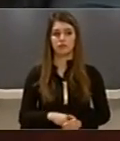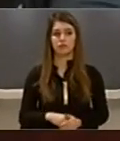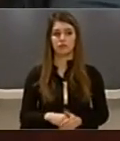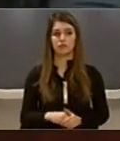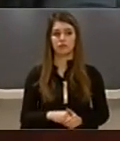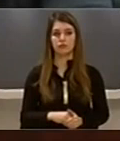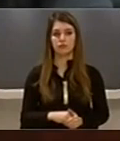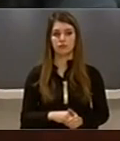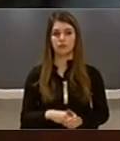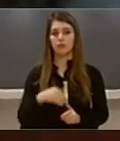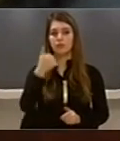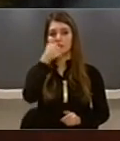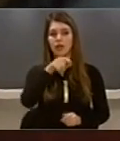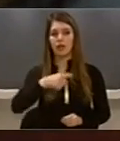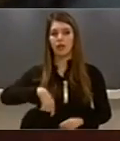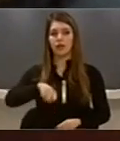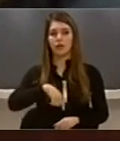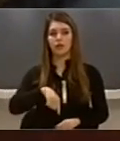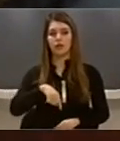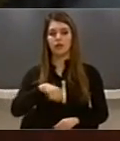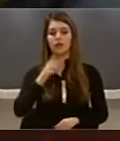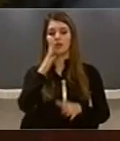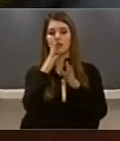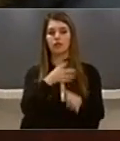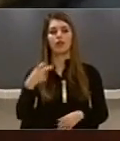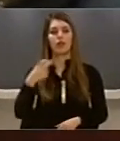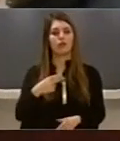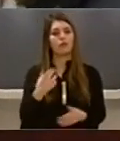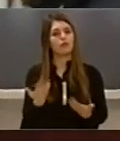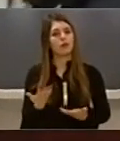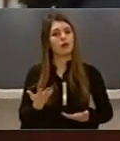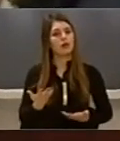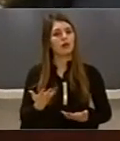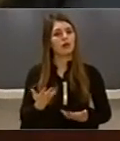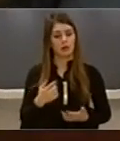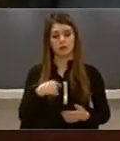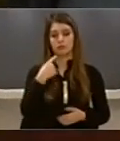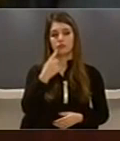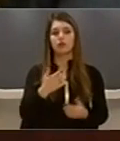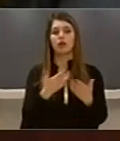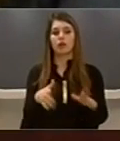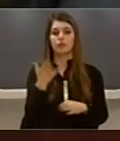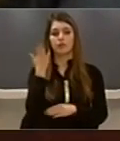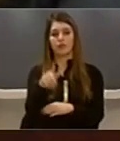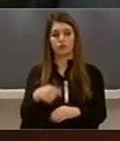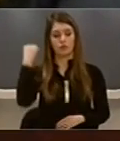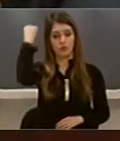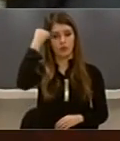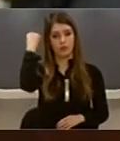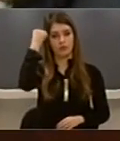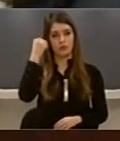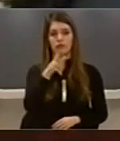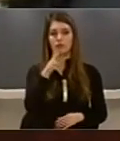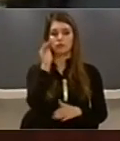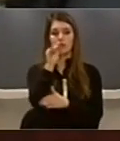Pse jemi A që jotë mirë pritur në Evropë Ju rikujtoj se delegacioni Zyrtar i Republikës Kosovës Që do të